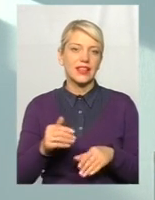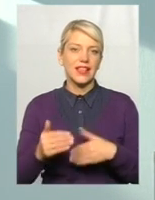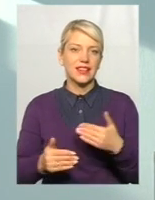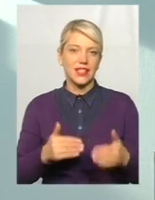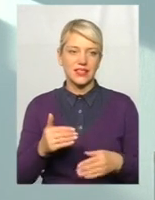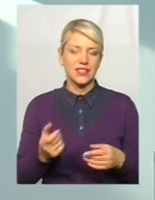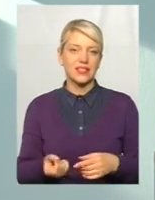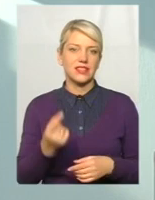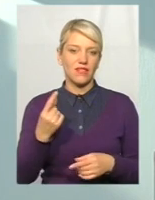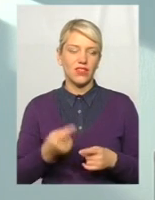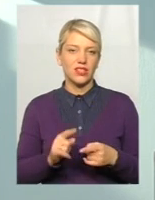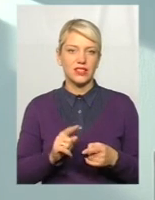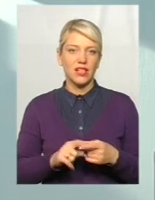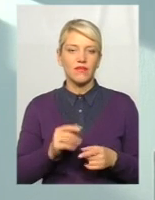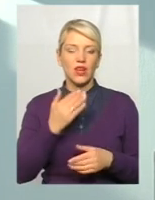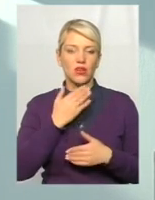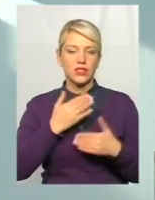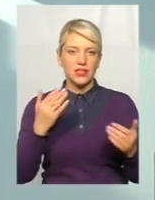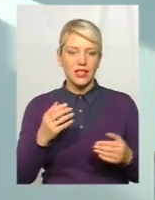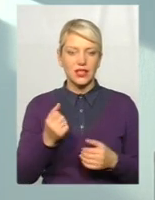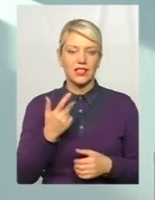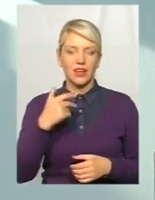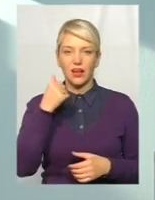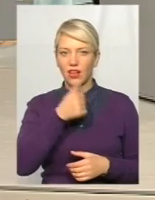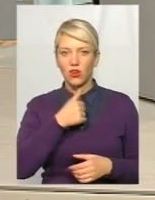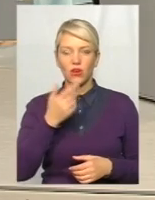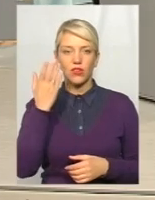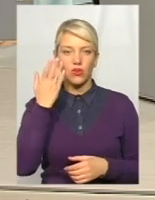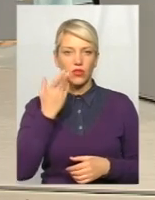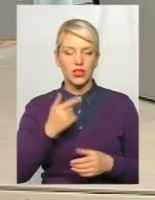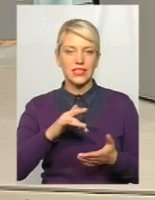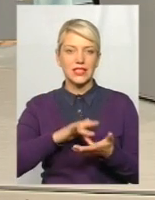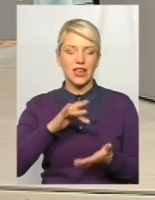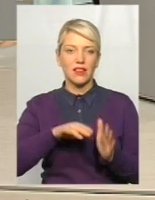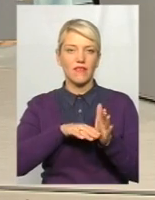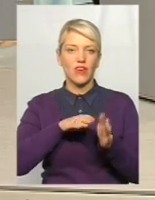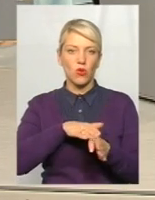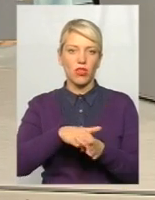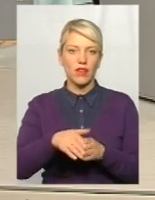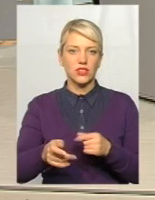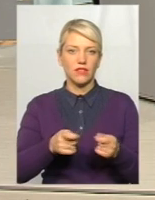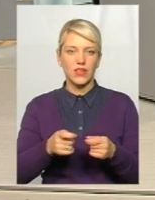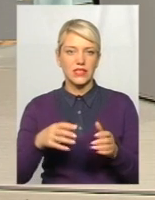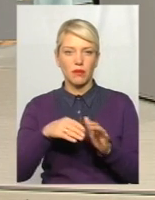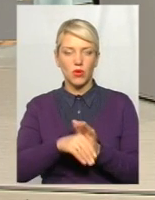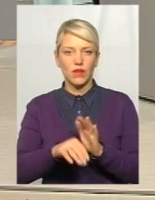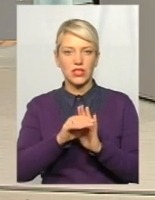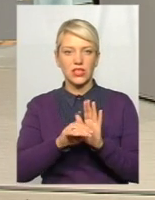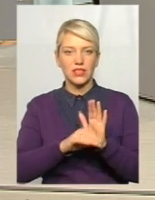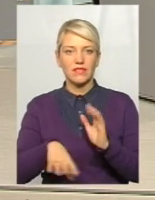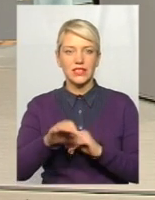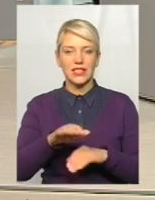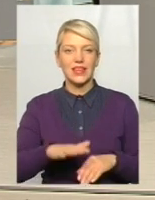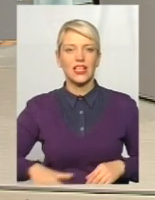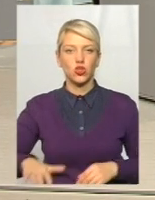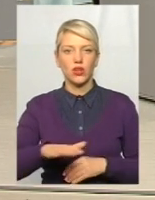Заявилася, в принципі, в останні кілька років, коли центральні органівоконавчі влади, запровадження системи, коли всі територіальні